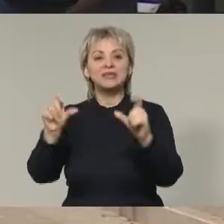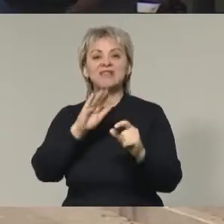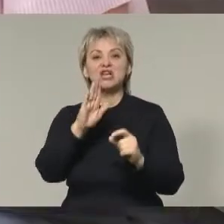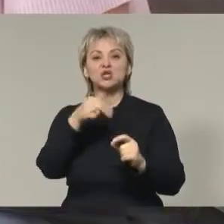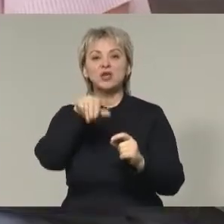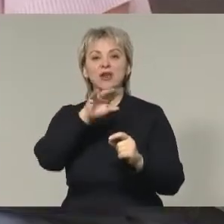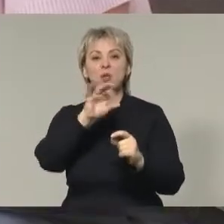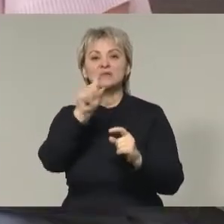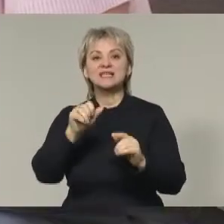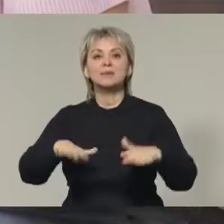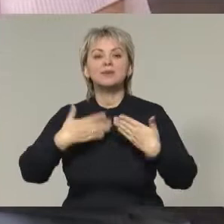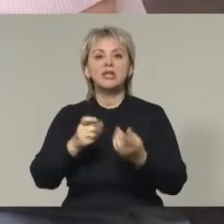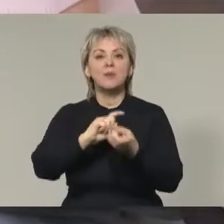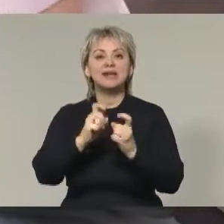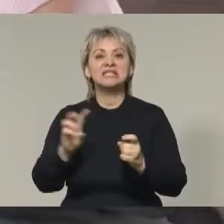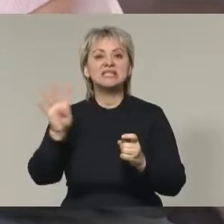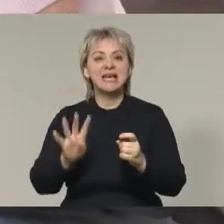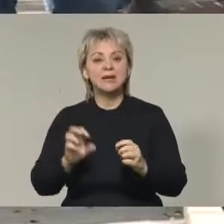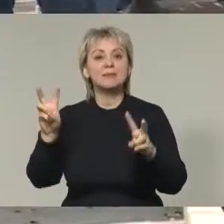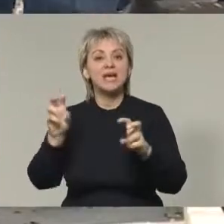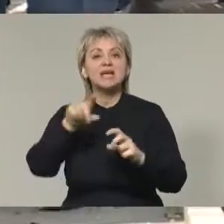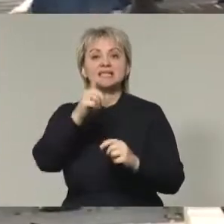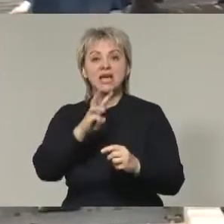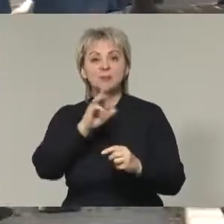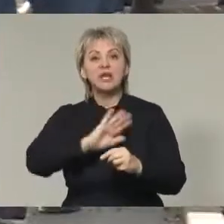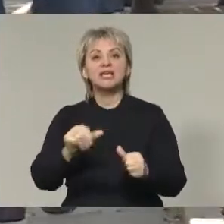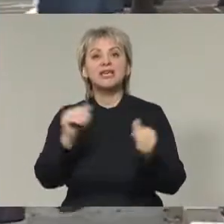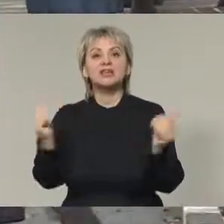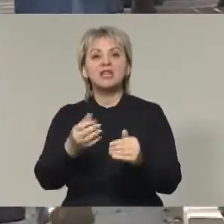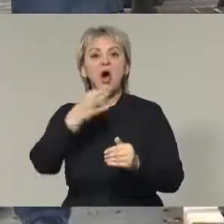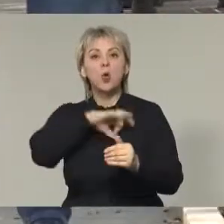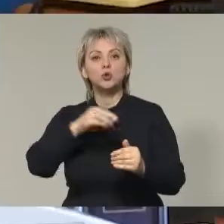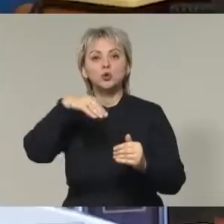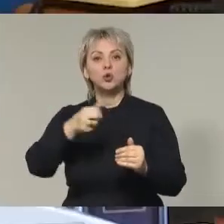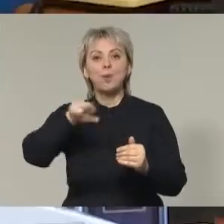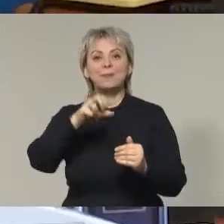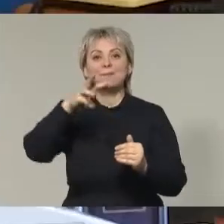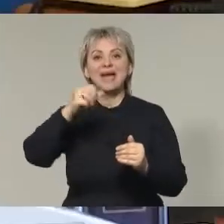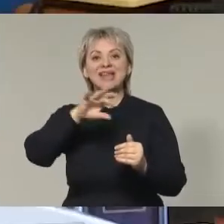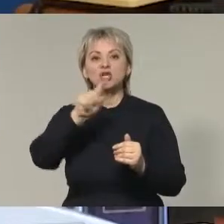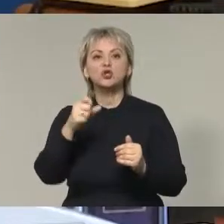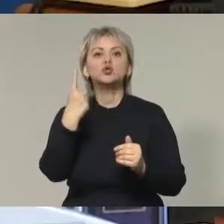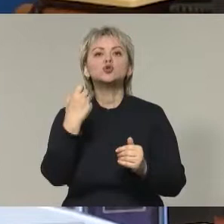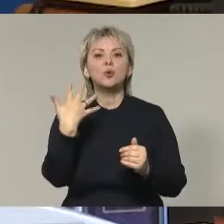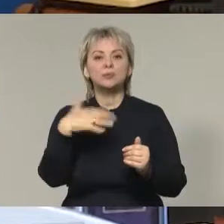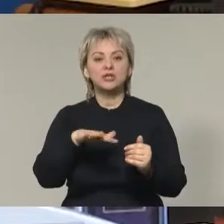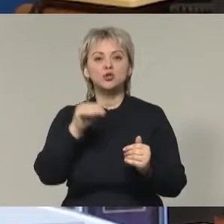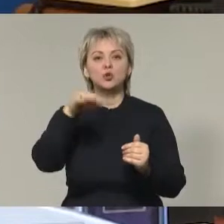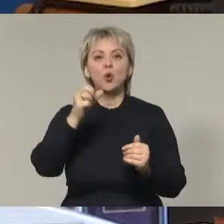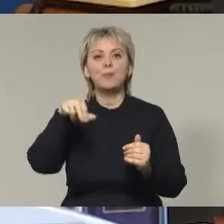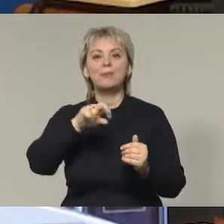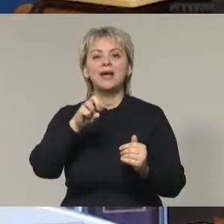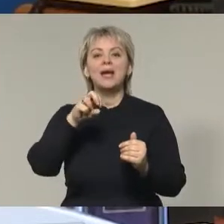Жириновский предлагает бороться с серыми зарплатами и ограничить необоснованные доходы топ-менеджеров. 150 топ